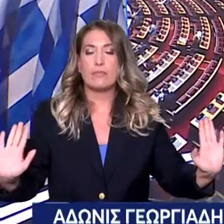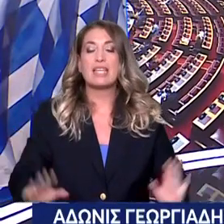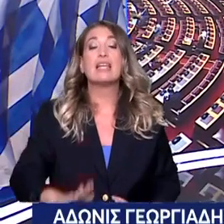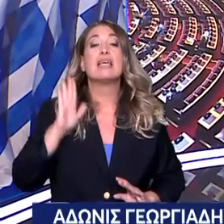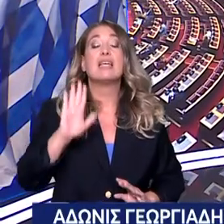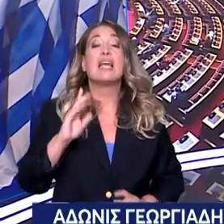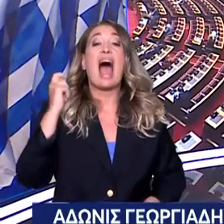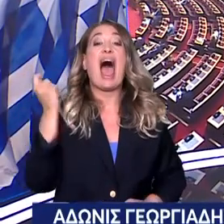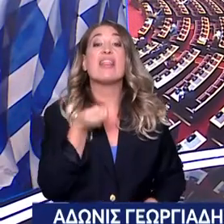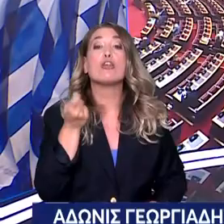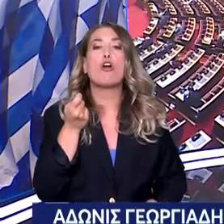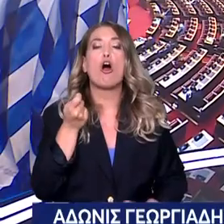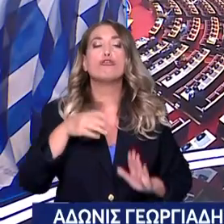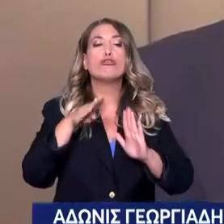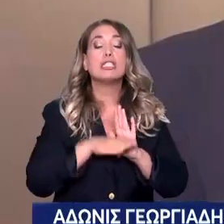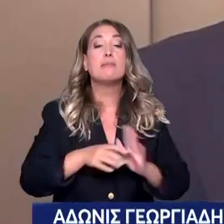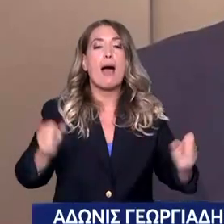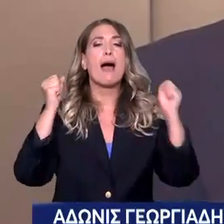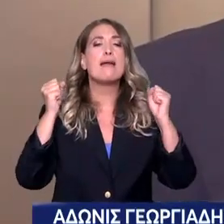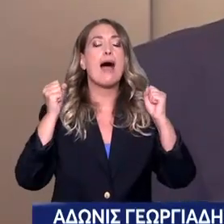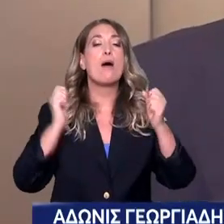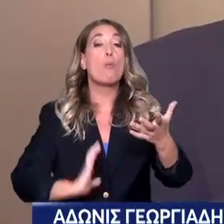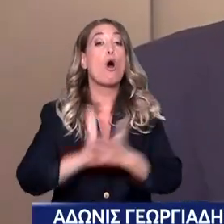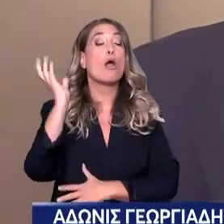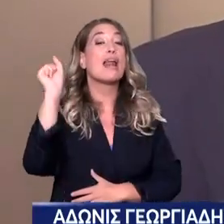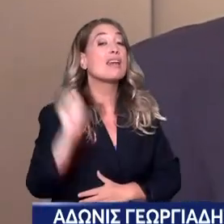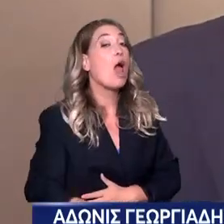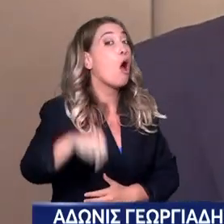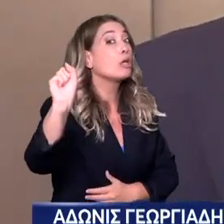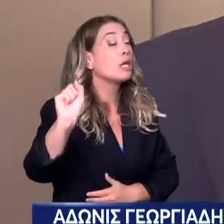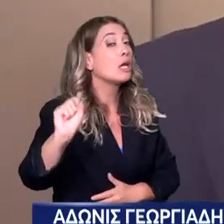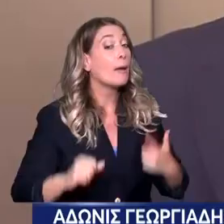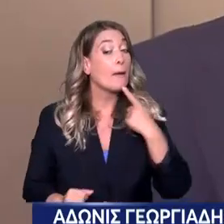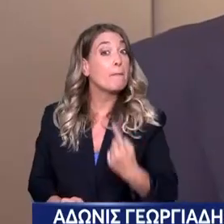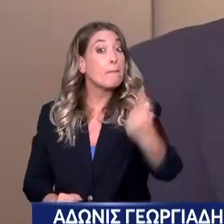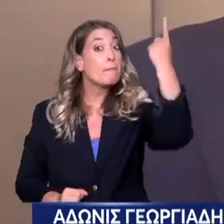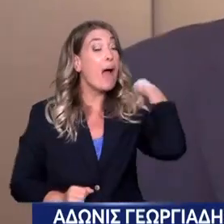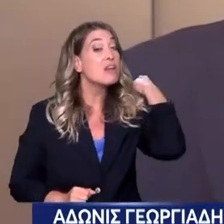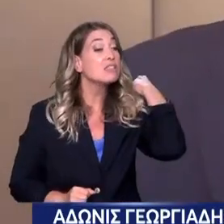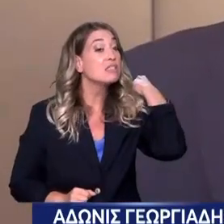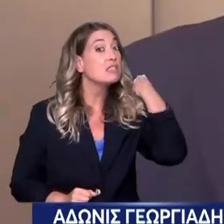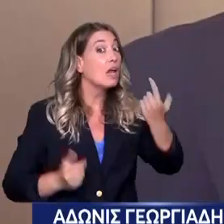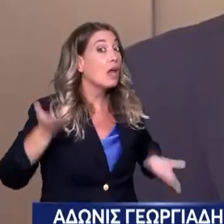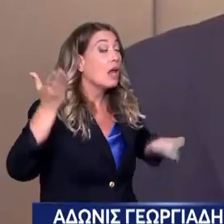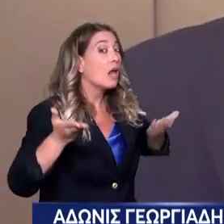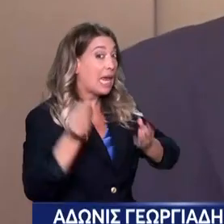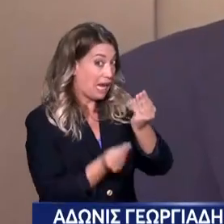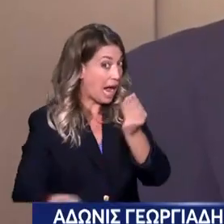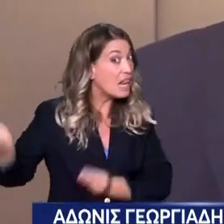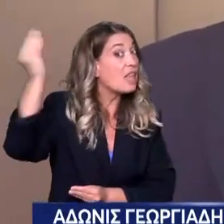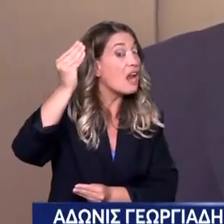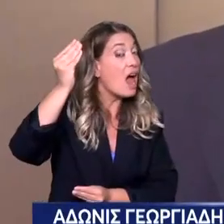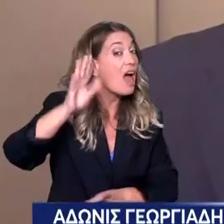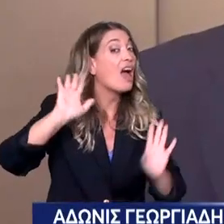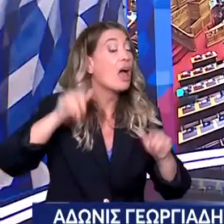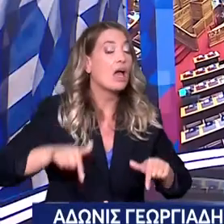πρόοδο. Είναι καλύτερο πριν από πέντε χρόνια ή χειρότερο. Η απάντηση είναι είναι πολύ καλύτερο. Άρα όλοι αυτοί